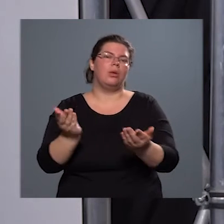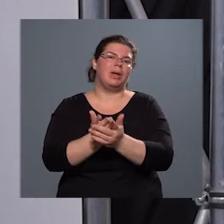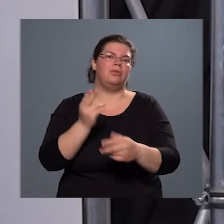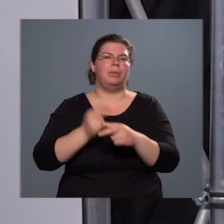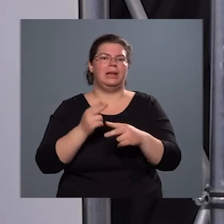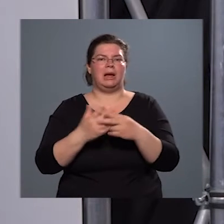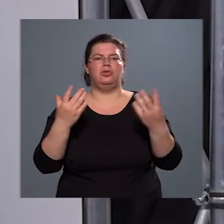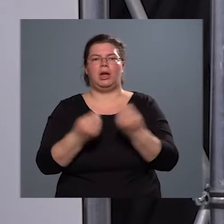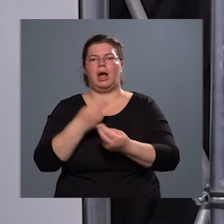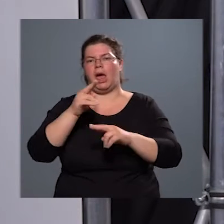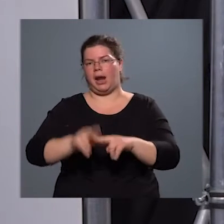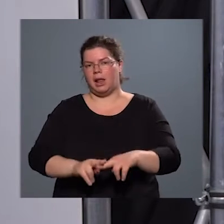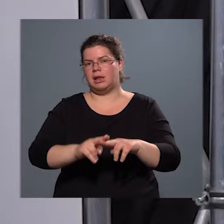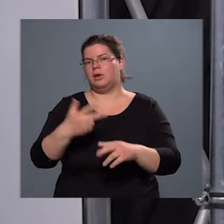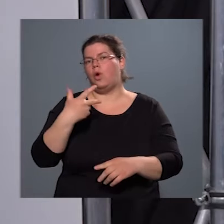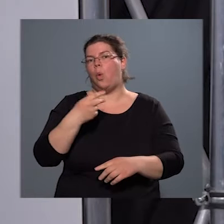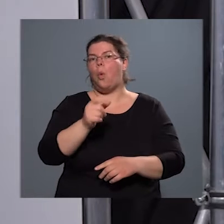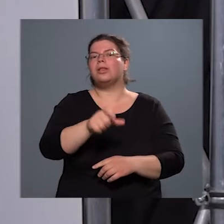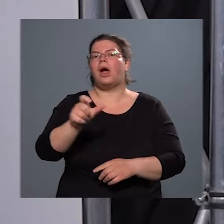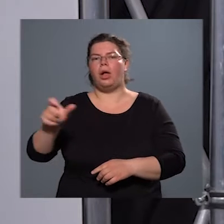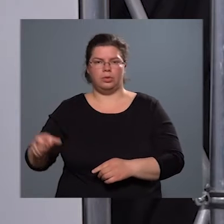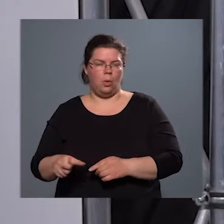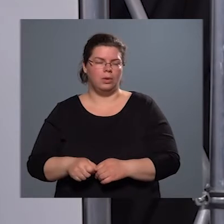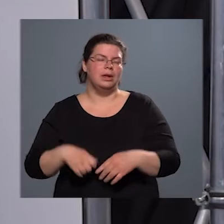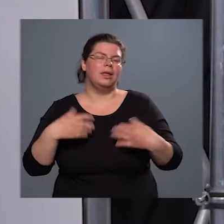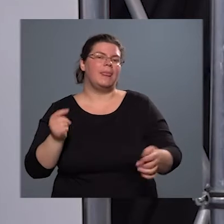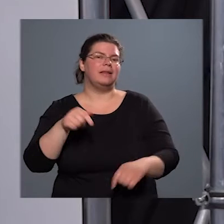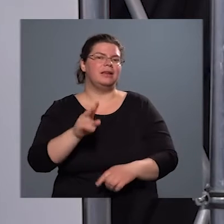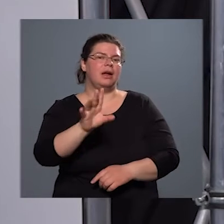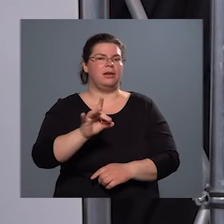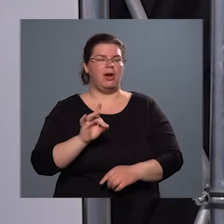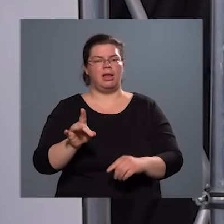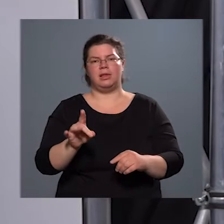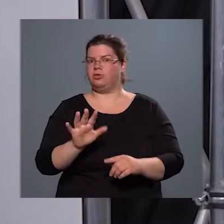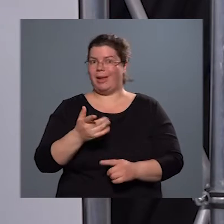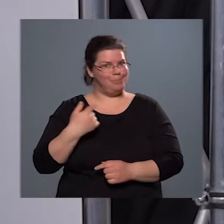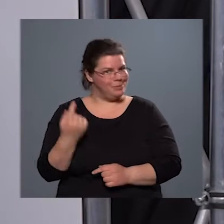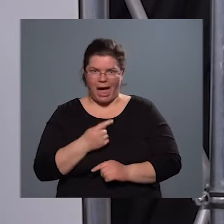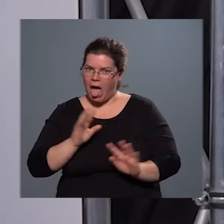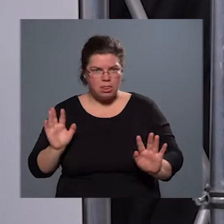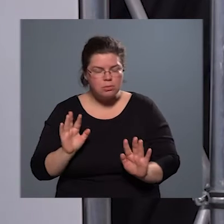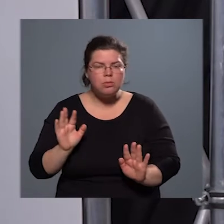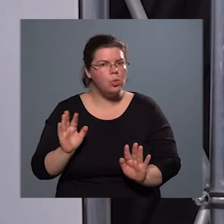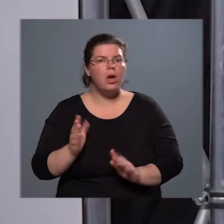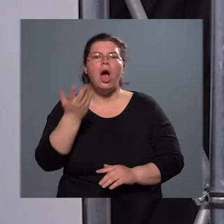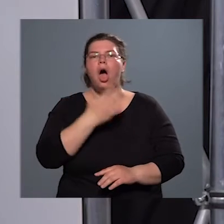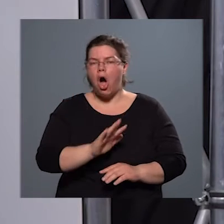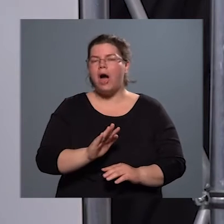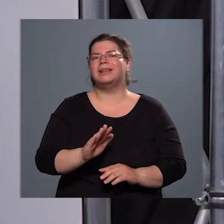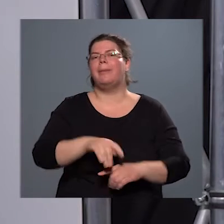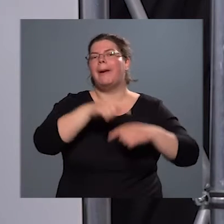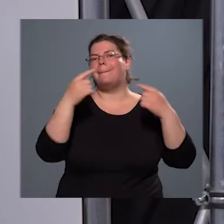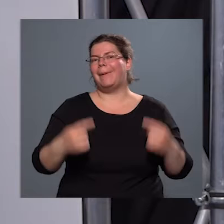rendelkező oltandók. Tehát itt a kiválasztás úgymond az nem nálunk történik, hanem a